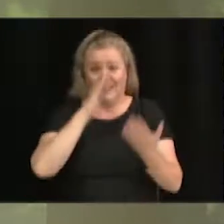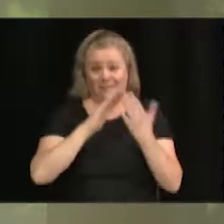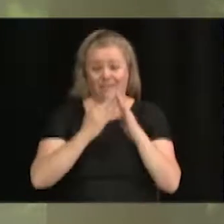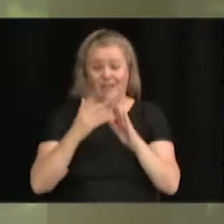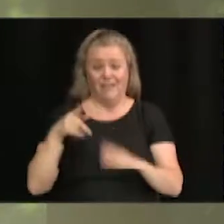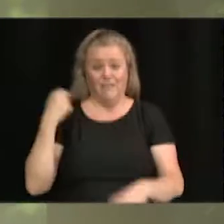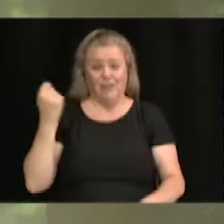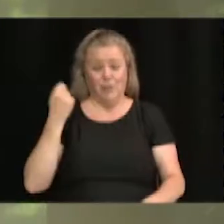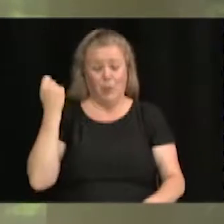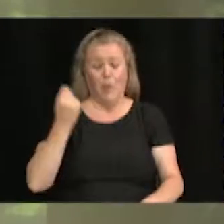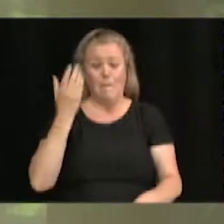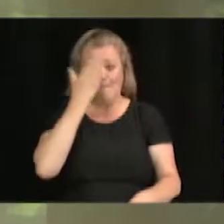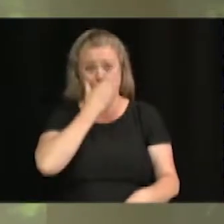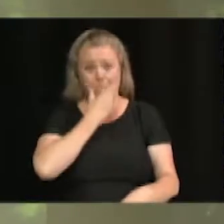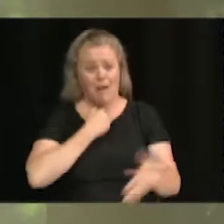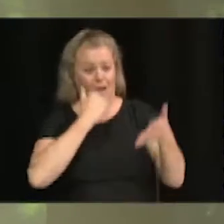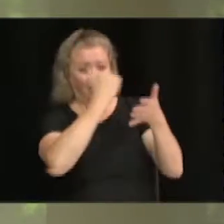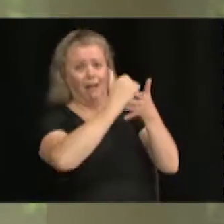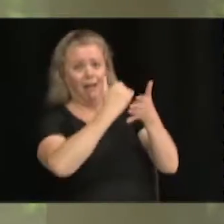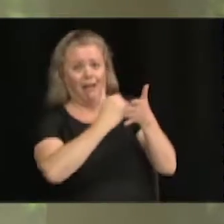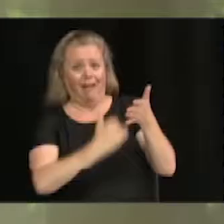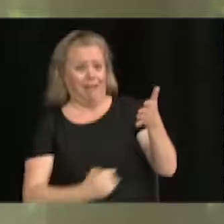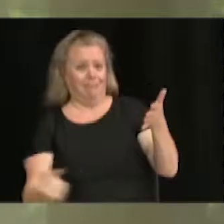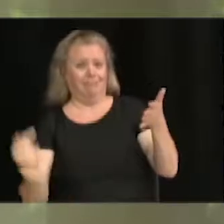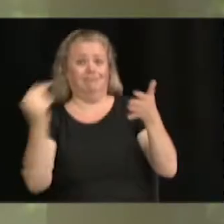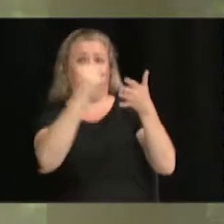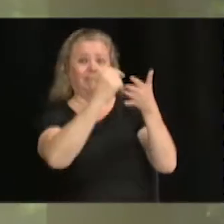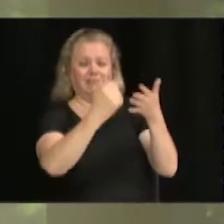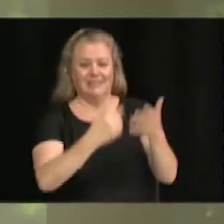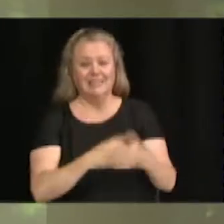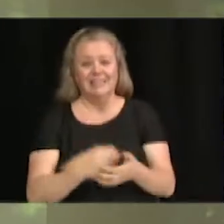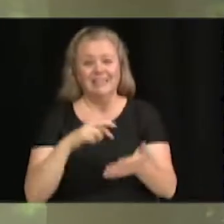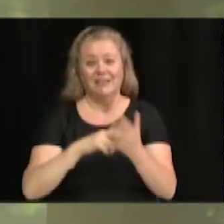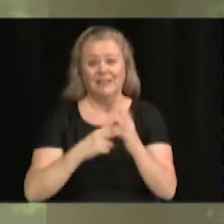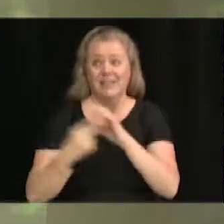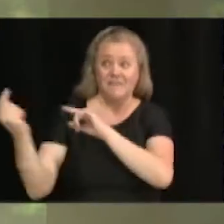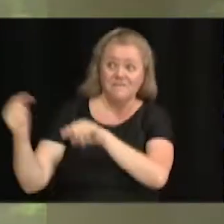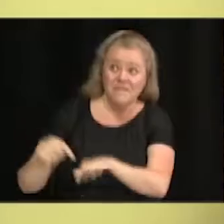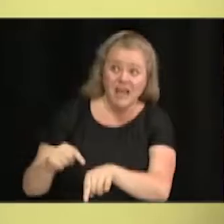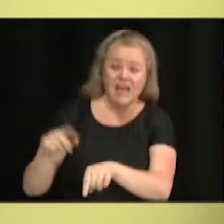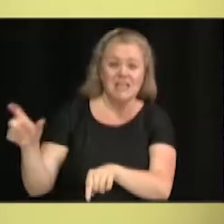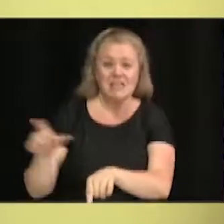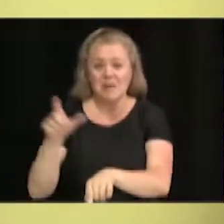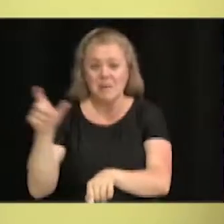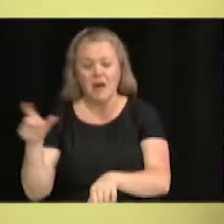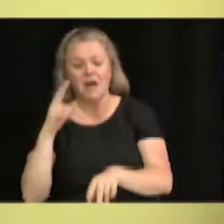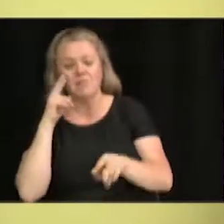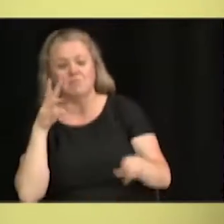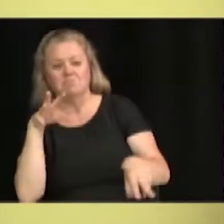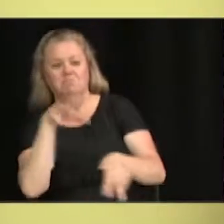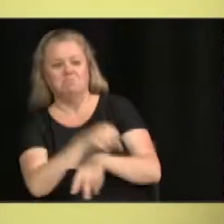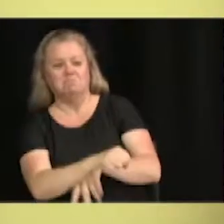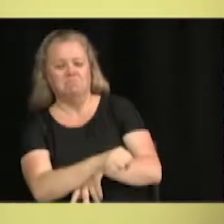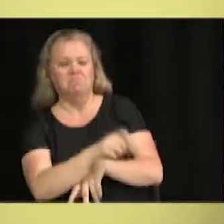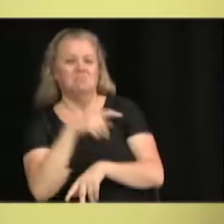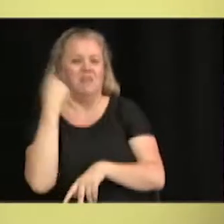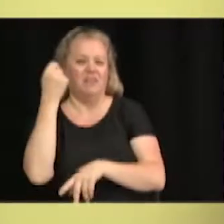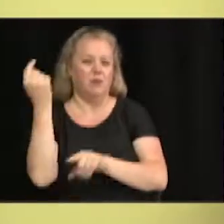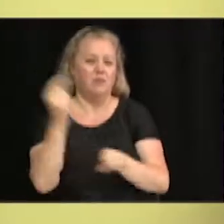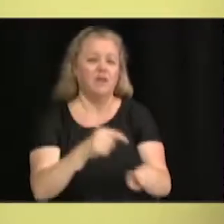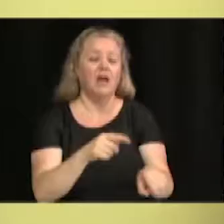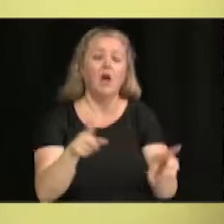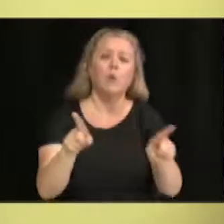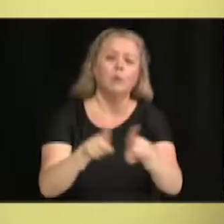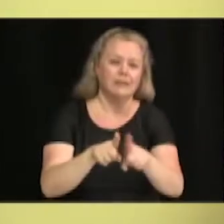certainement la cote aussi auprès des gens qui viennent s'établir au Canada, au Québec. On a beaucoup d'Européens actuellement qui regardent